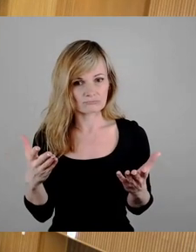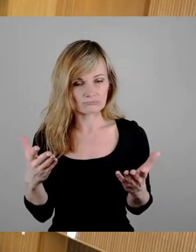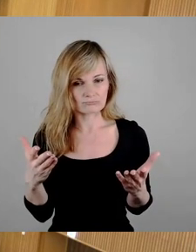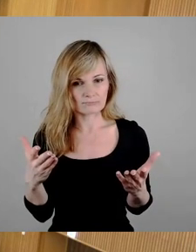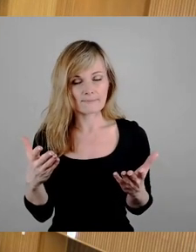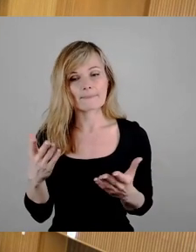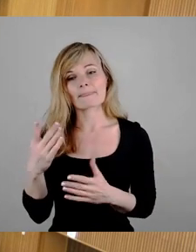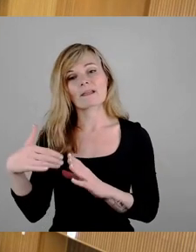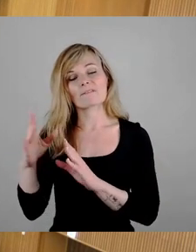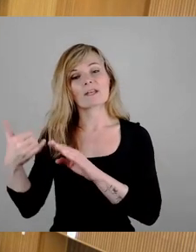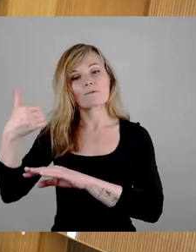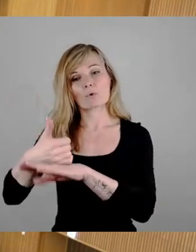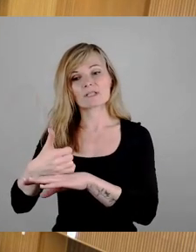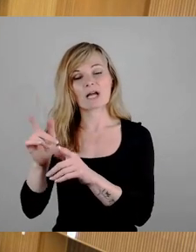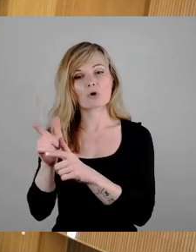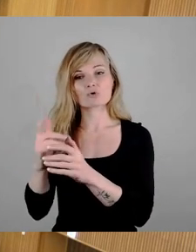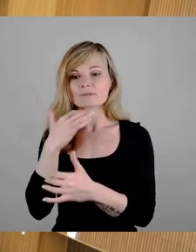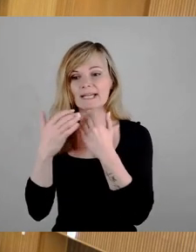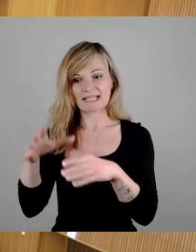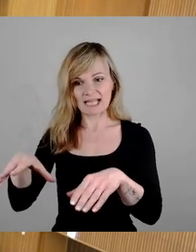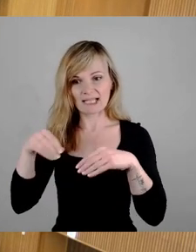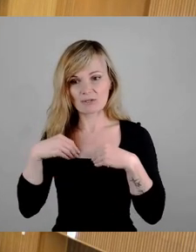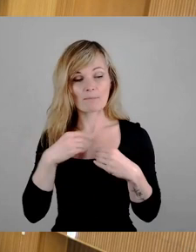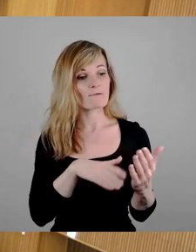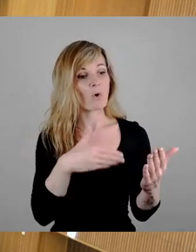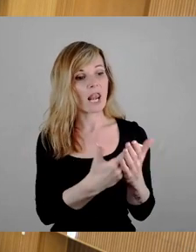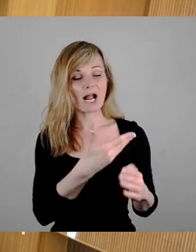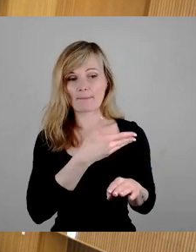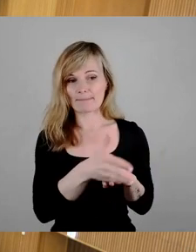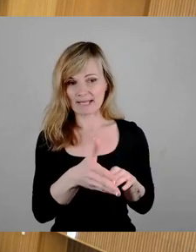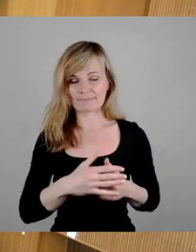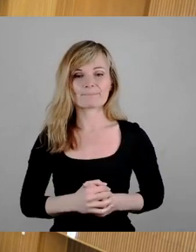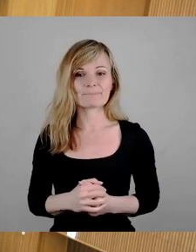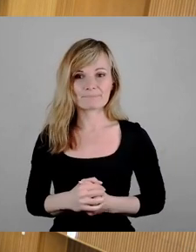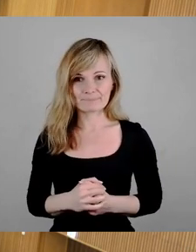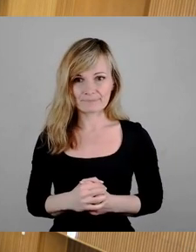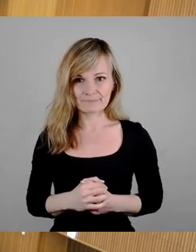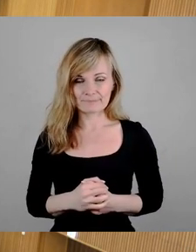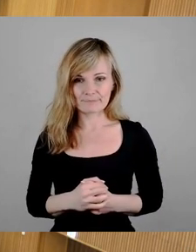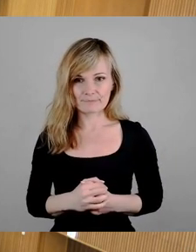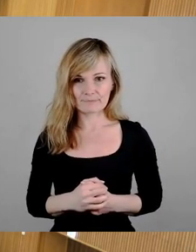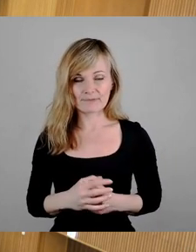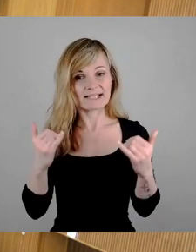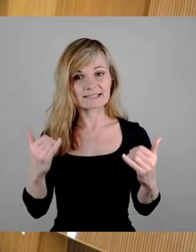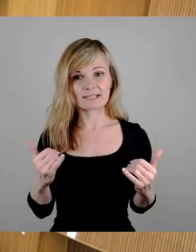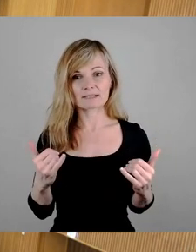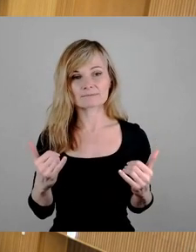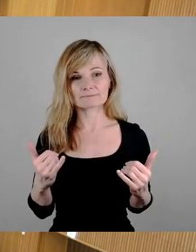Ausschussbericht angenommen und damit die Vorlage abgelehnt. Wir kommen damit zum